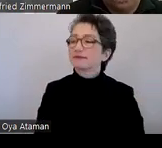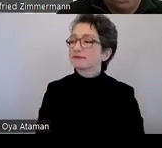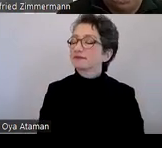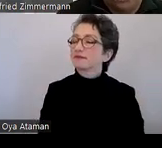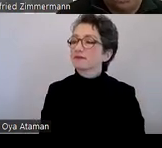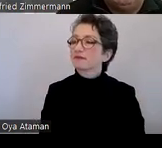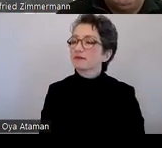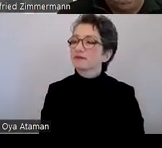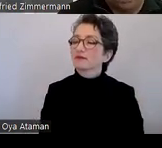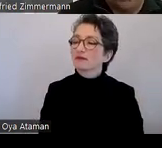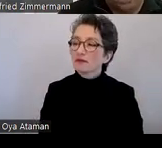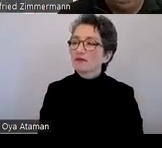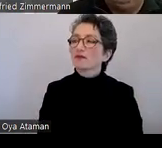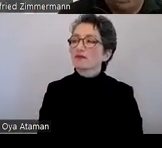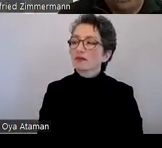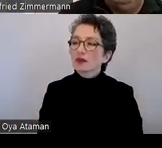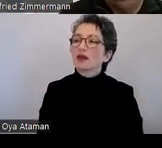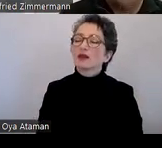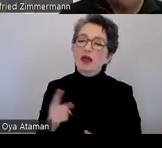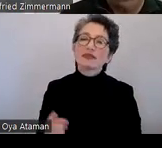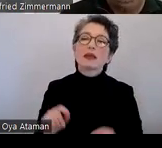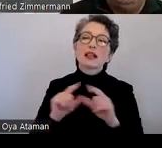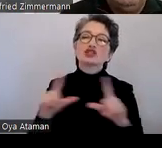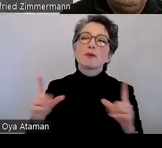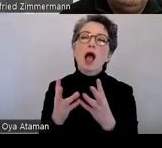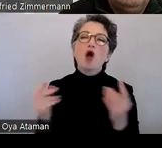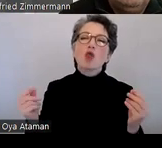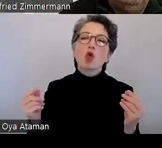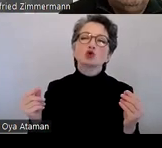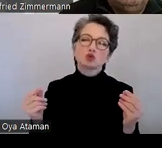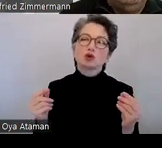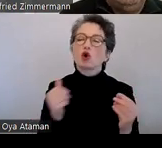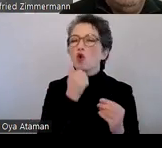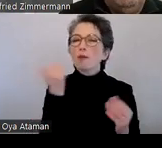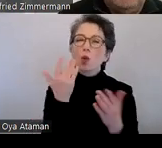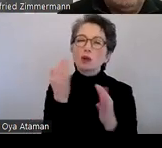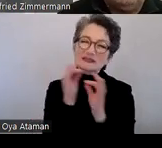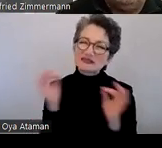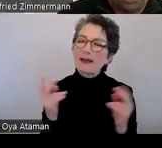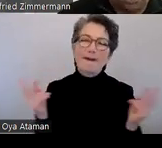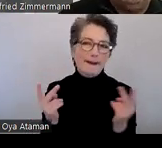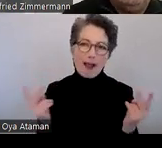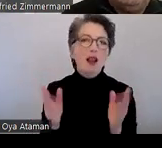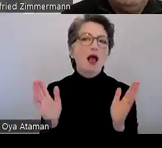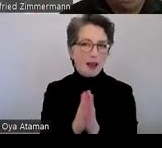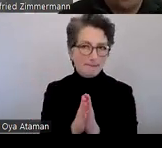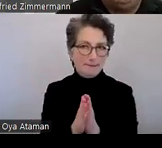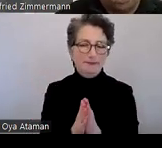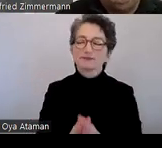Funktioniert auf unterschiedlichen Bildschirmen, auf Lösungen. Wie gesagt, es gibt diese